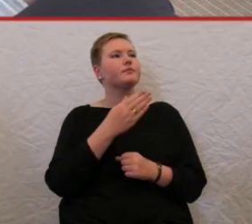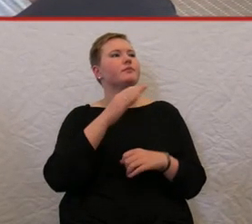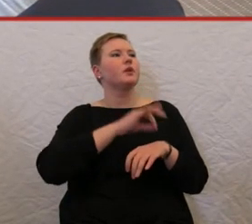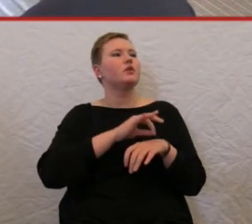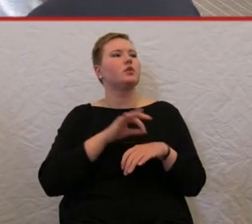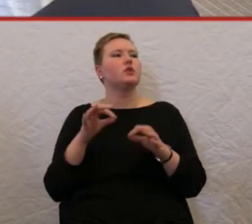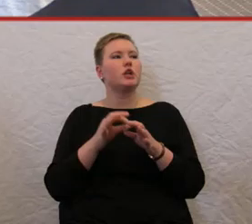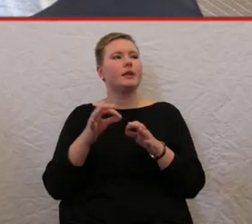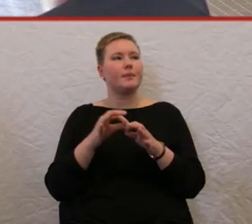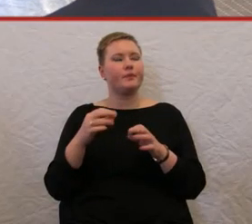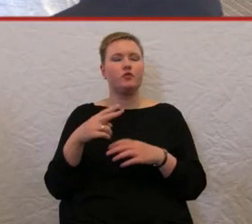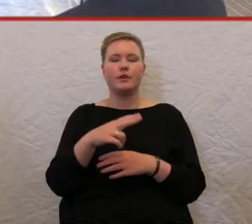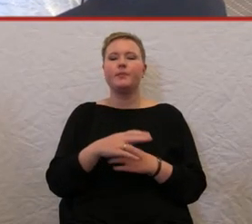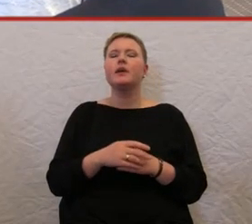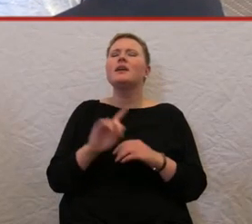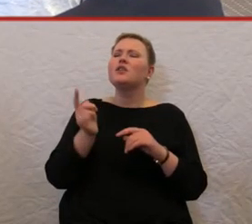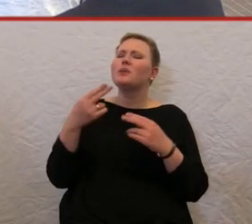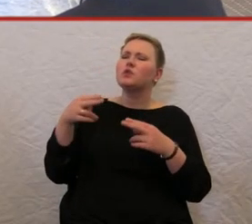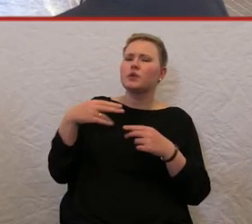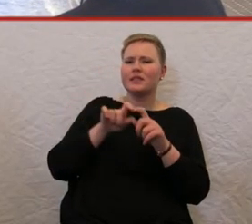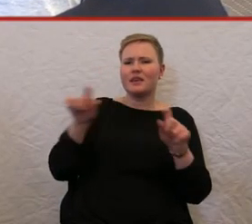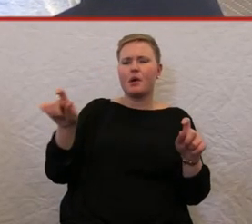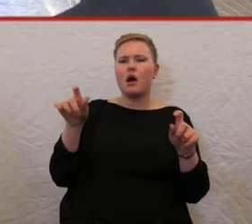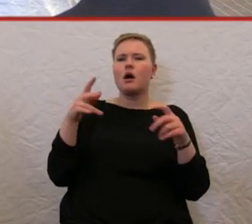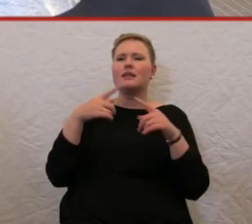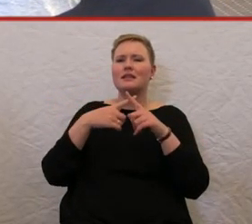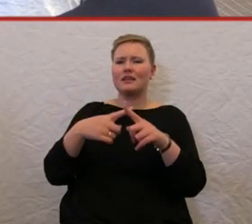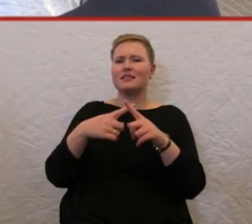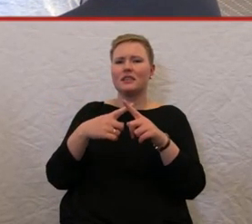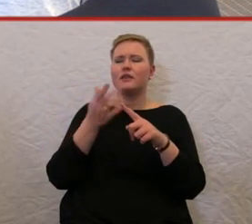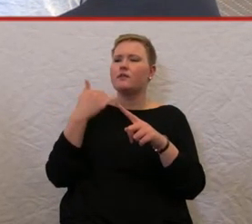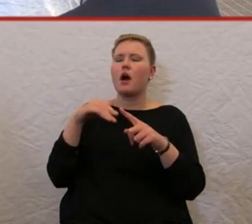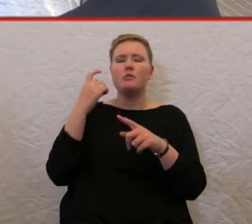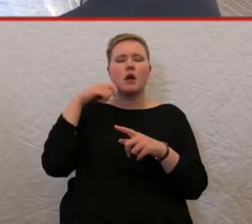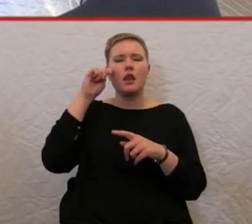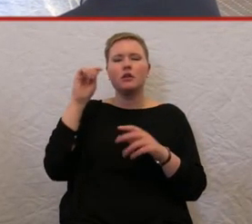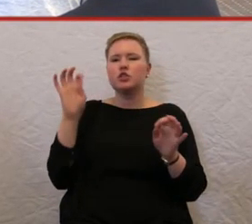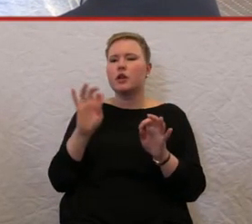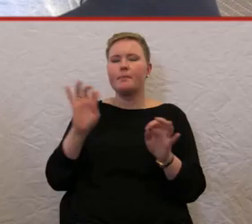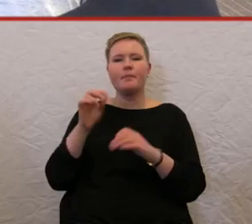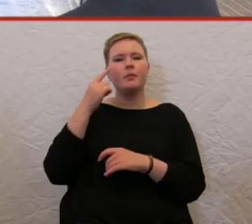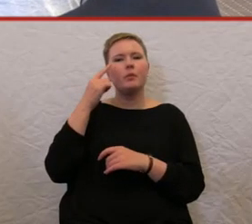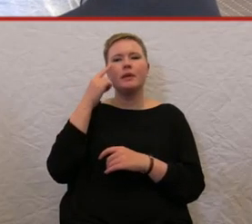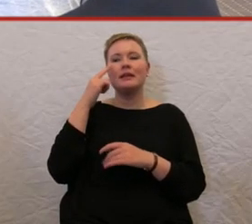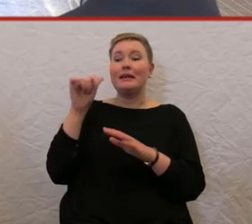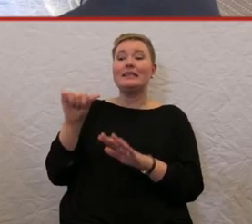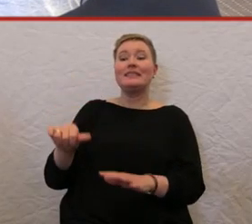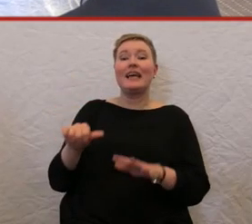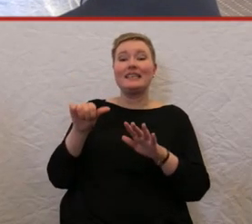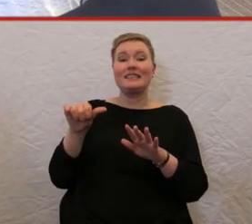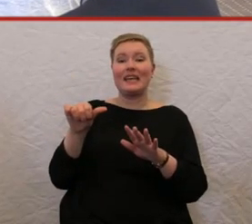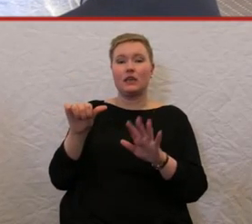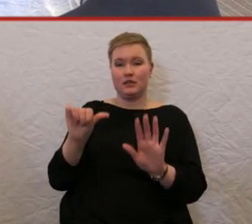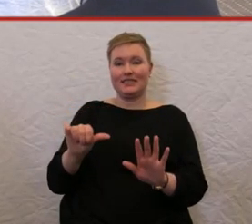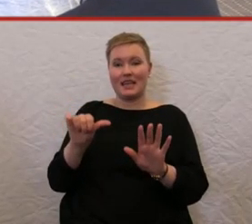Also, noch mal zu dem Thema Taxen. Wir haben, und das ist ganz schlimm in Berlin, im Moment 16 barrierefreier Taxen